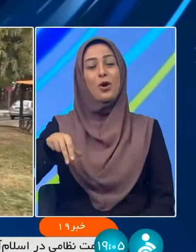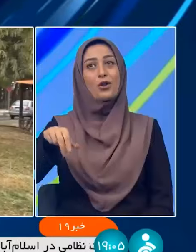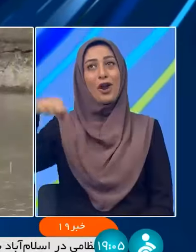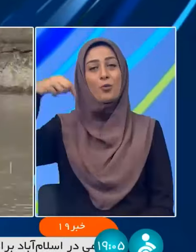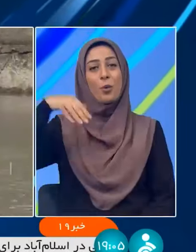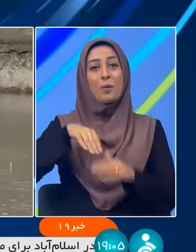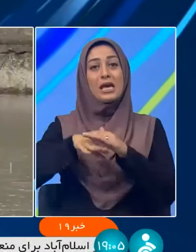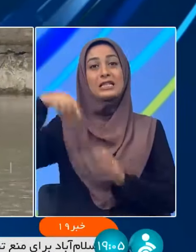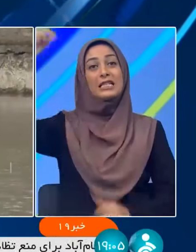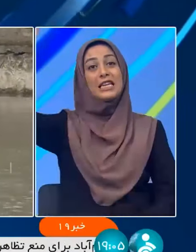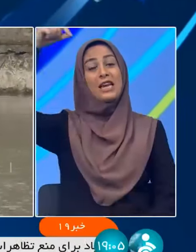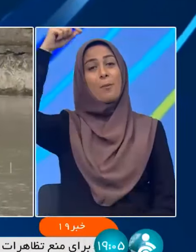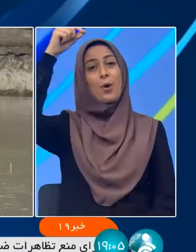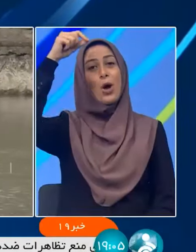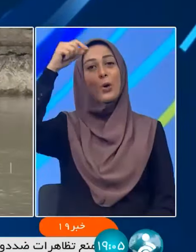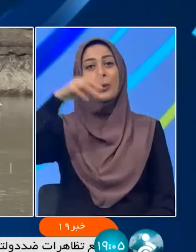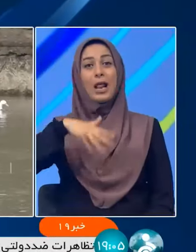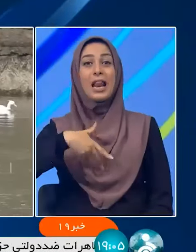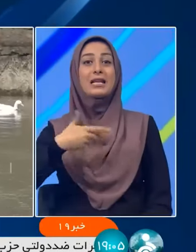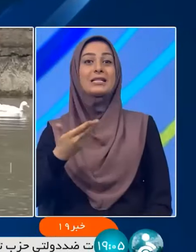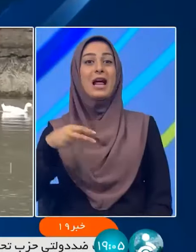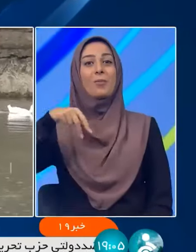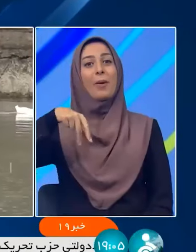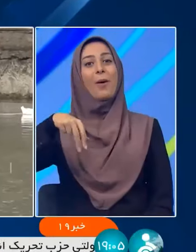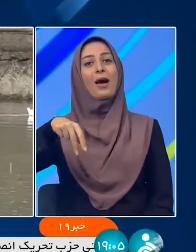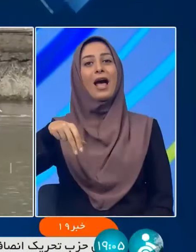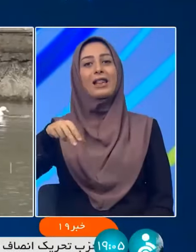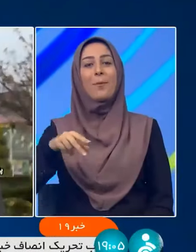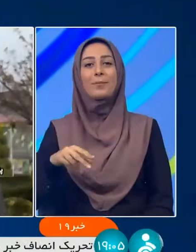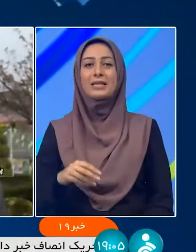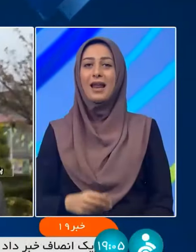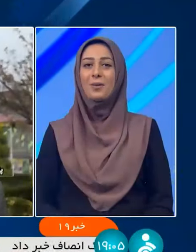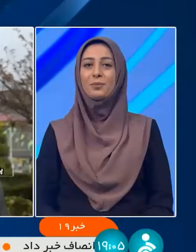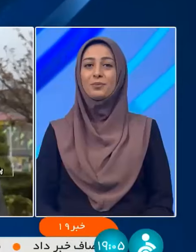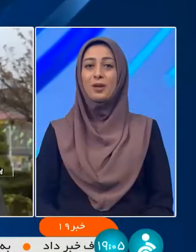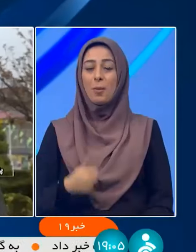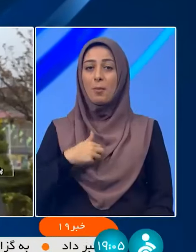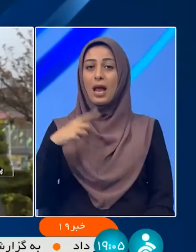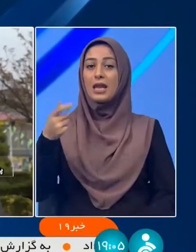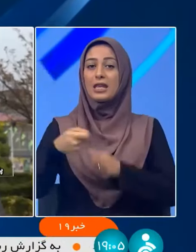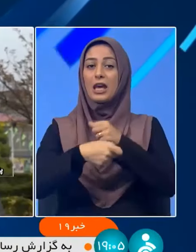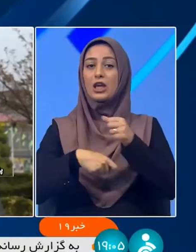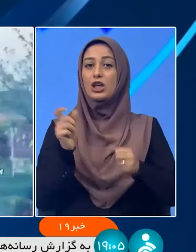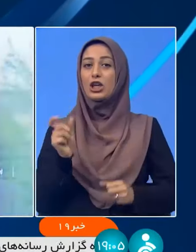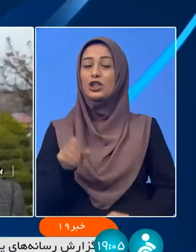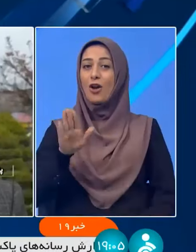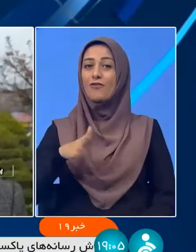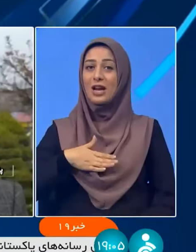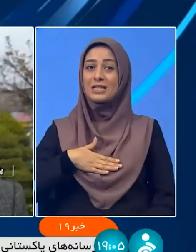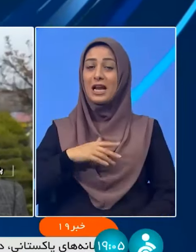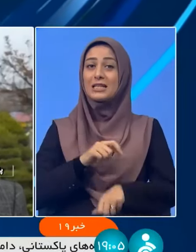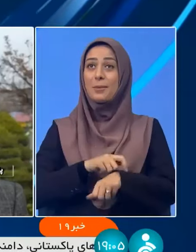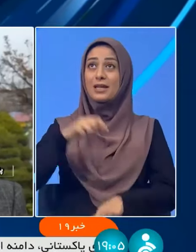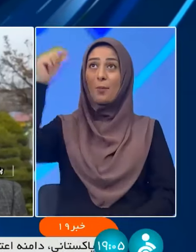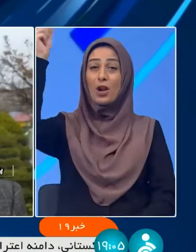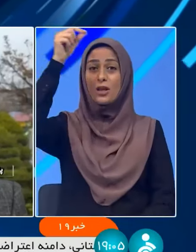این هوای دلپذیر و این هوای خوب استفاده بکنم من یکی شاوست هستم در هوای بارانی بیش از همه